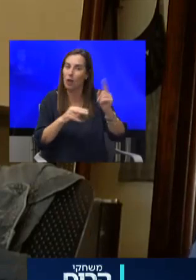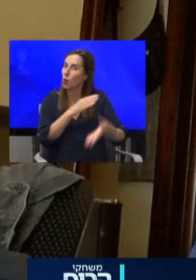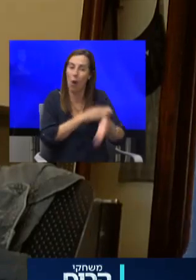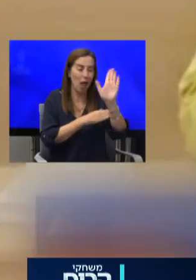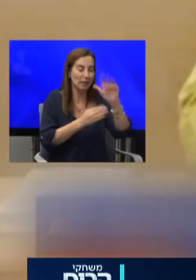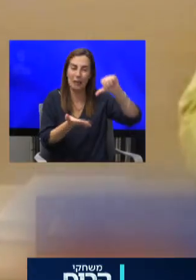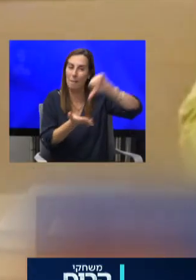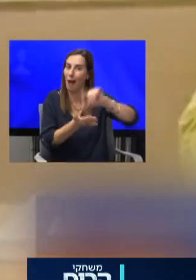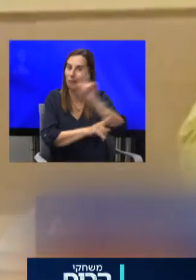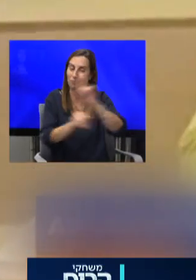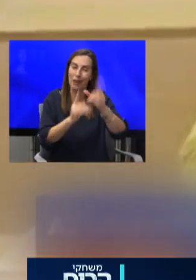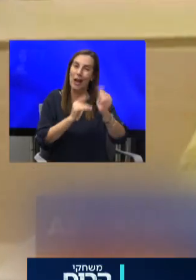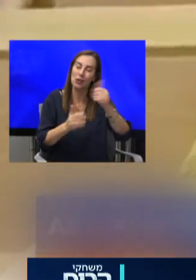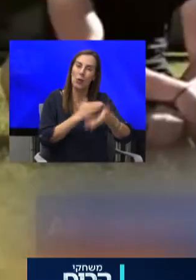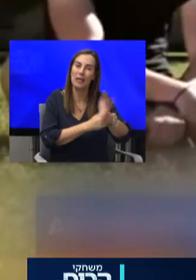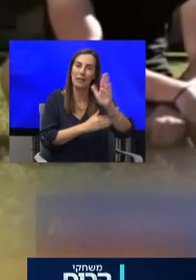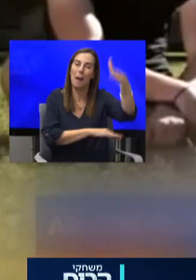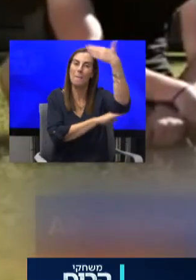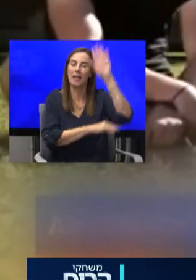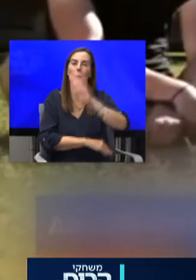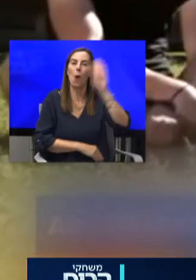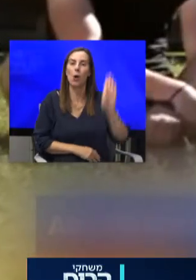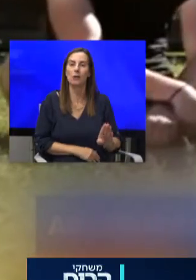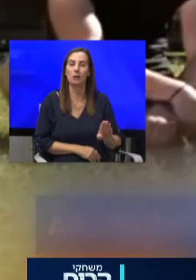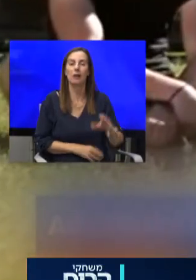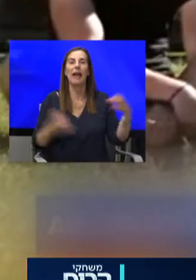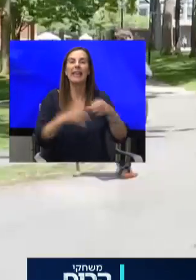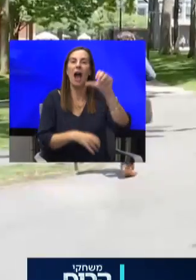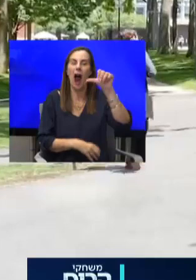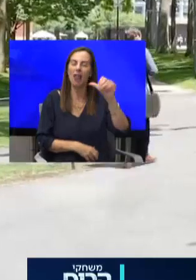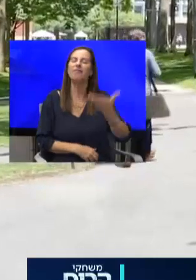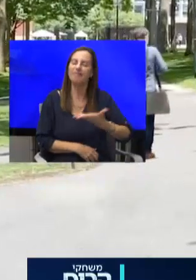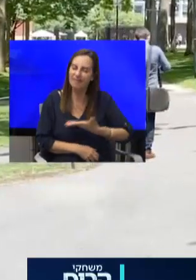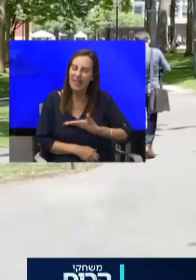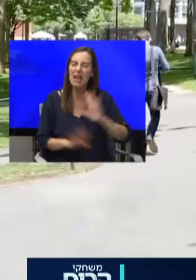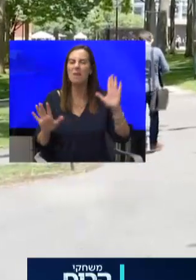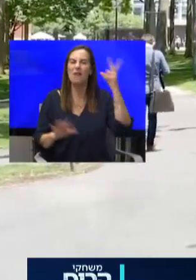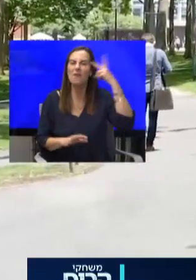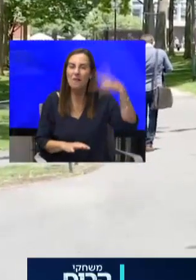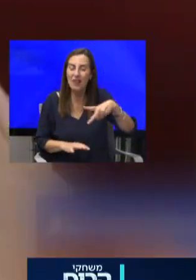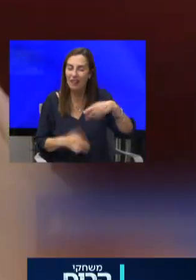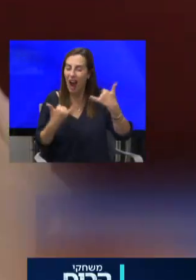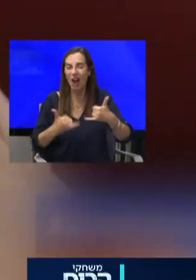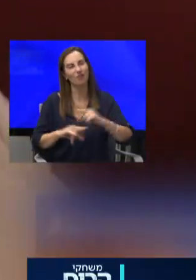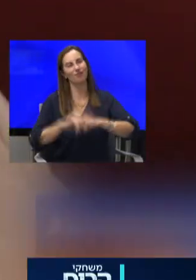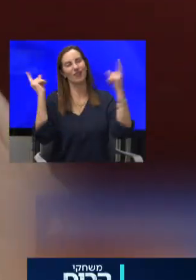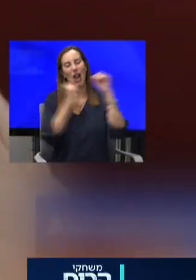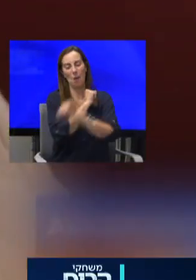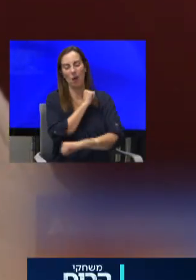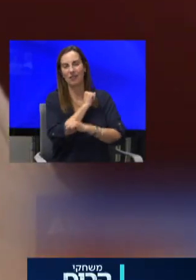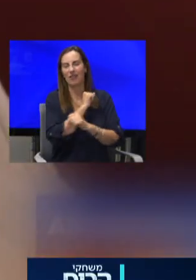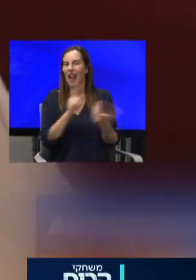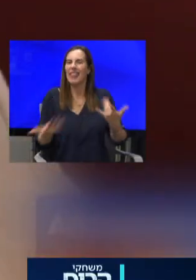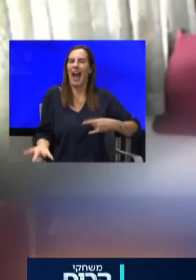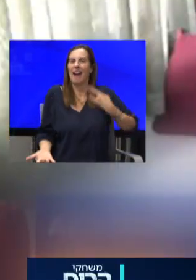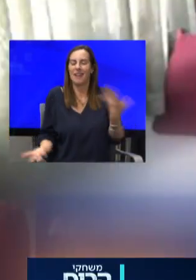לצאת מהסטייט תלמידי שנה אלף בכל העולם קיבלו את העובדה שהחוויה הסטודנטיאלית תהיה שונה שלא נאמר תיעלם אין קבוצות לימוד